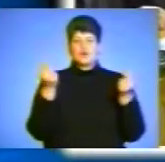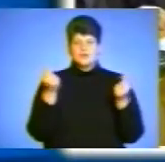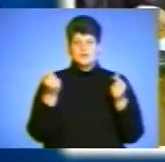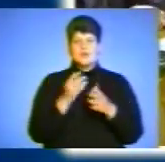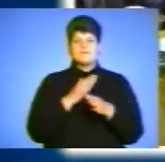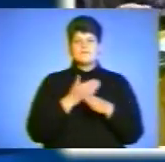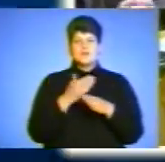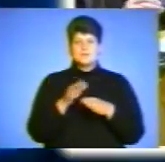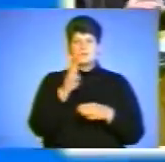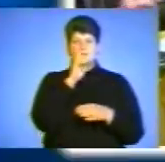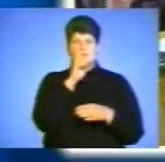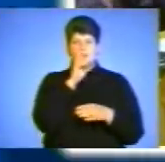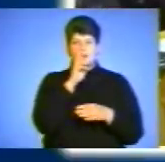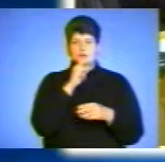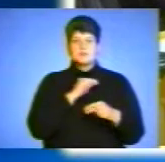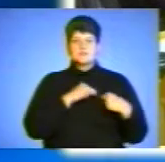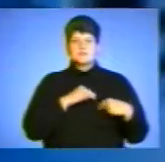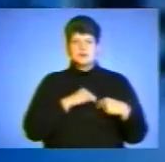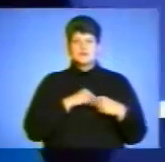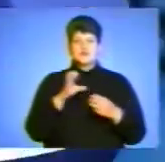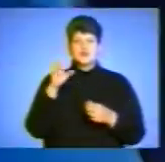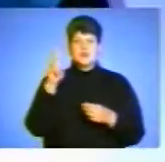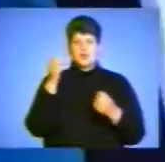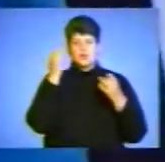заробітної плати працівникам соціально-культурної сфери.